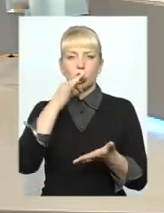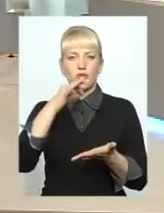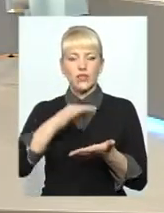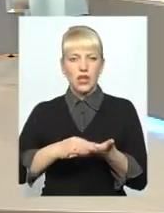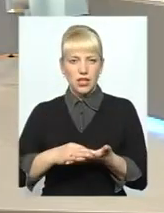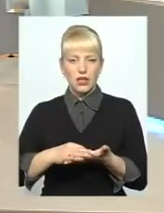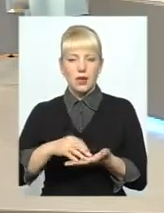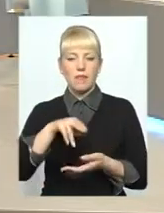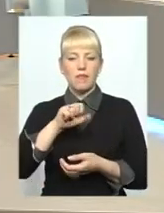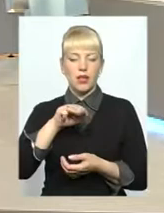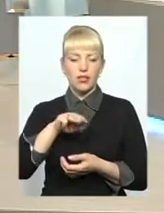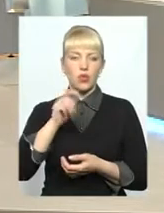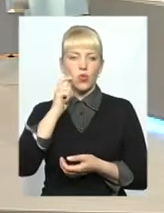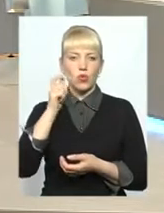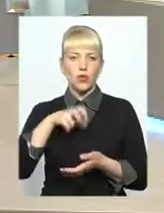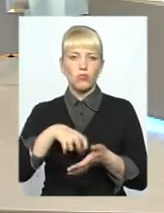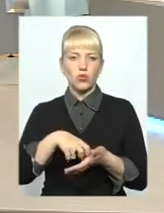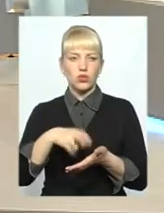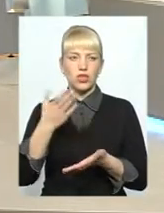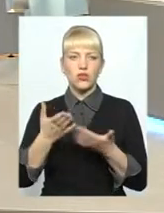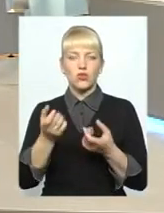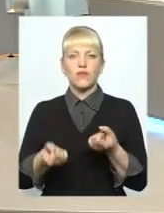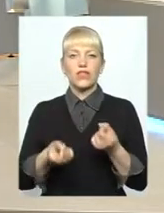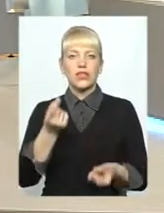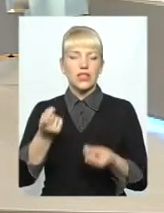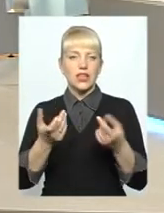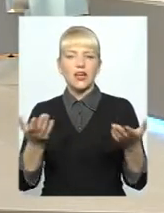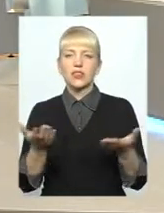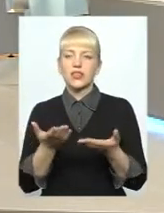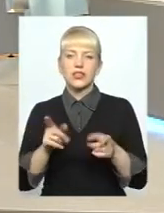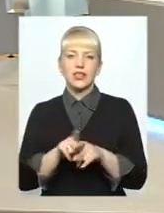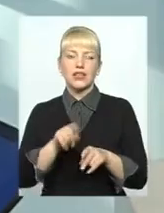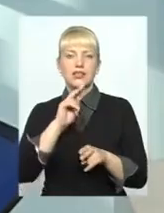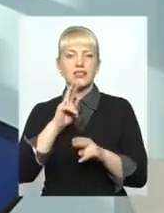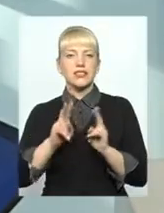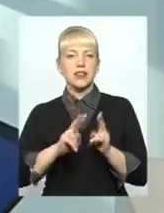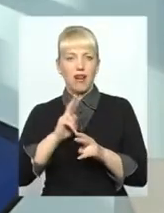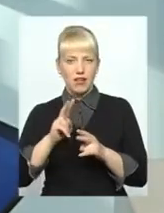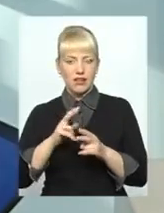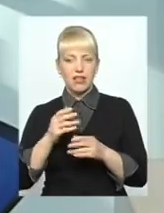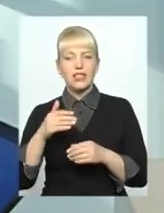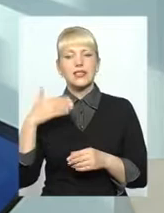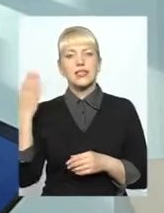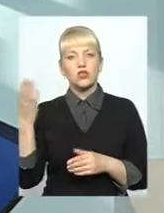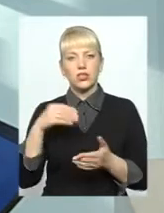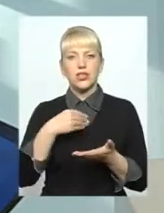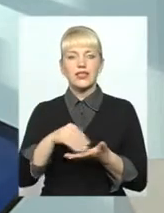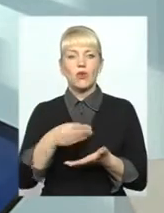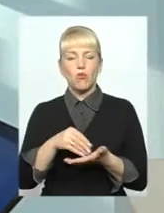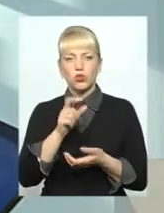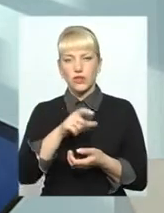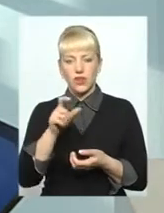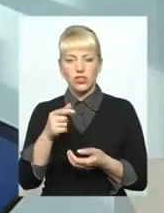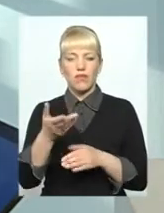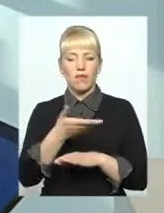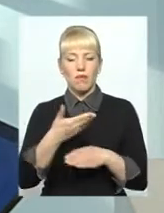ПАТ «Укрпочта». Якщо виникають якісь такі скарги зі сторони споживачів, ми відповідно це